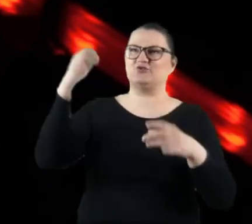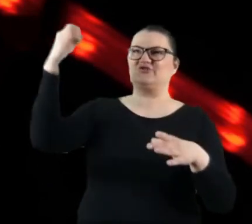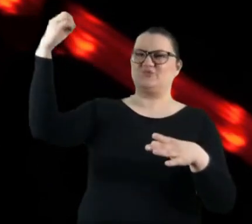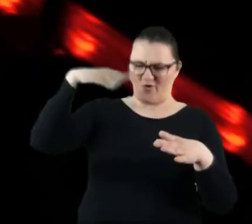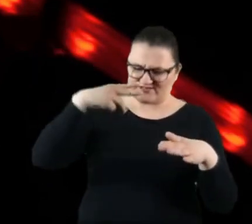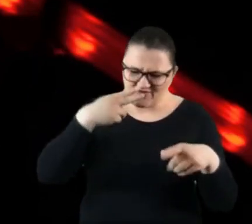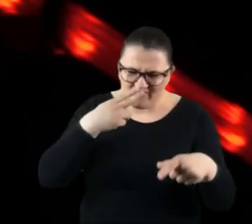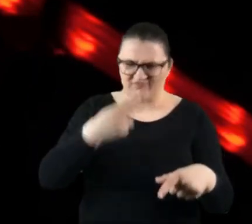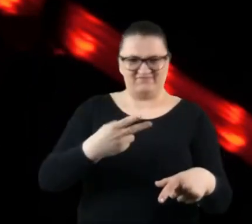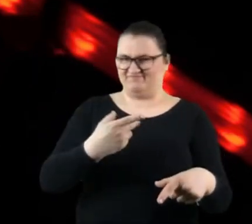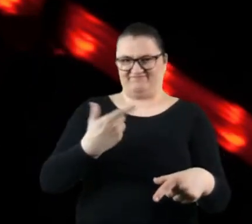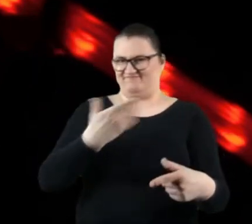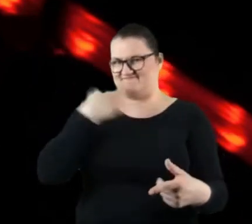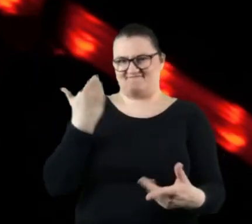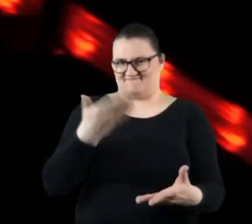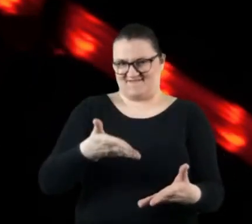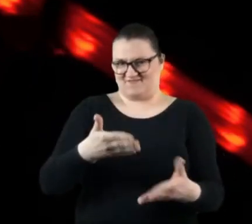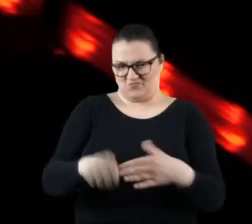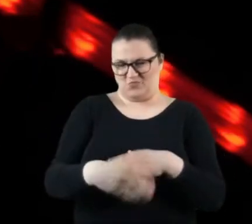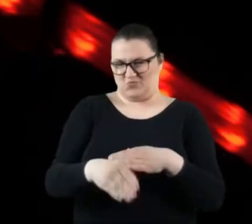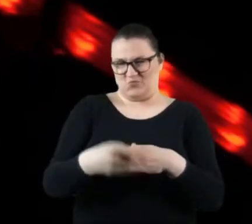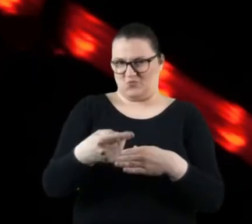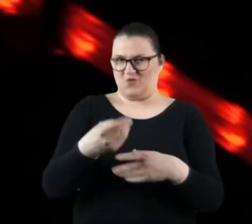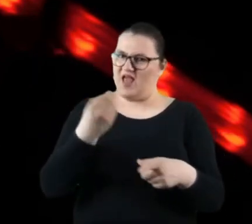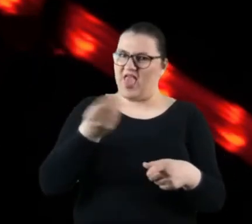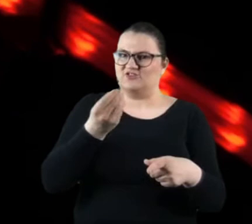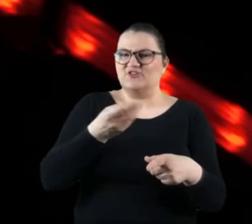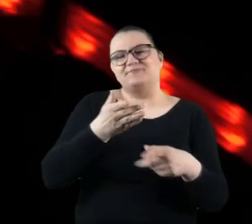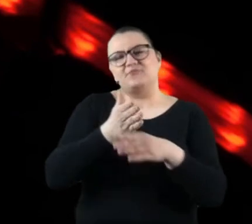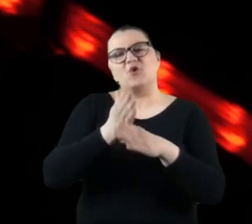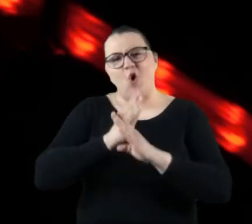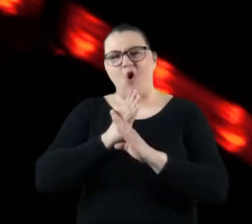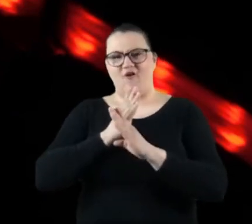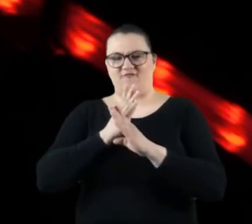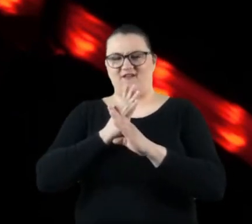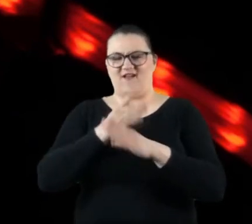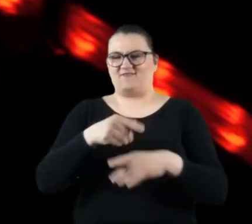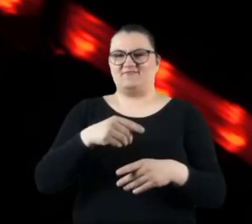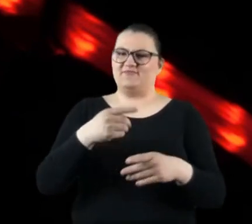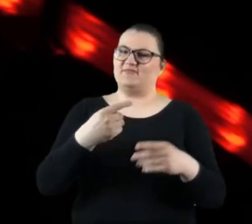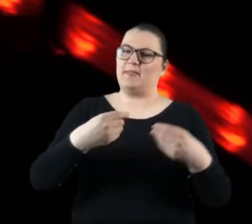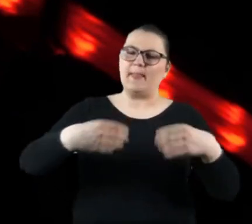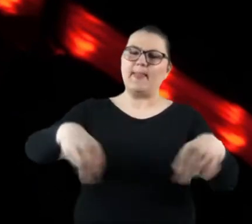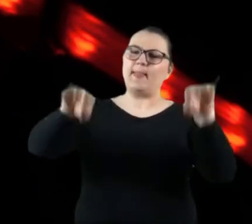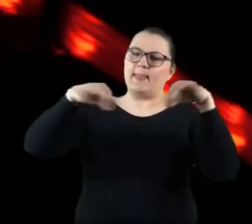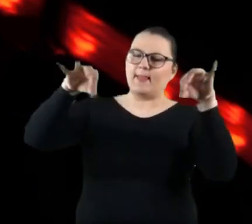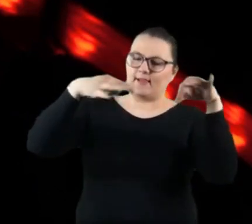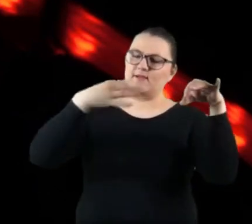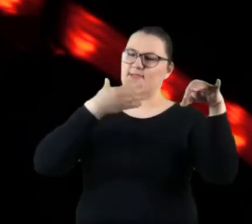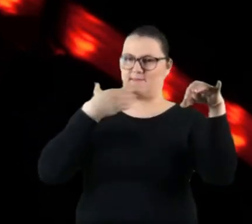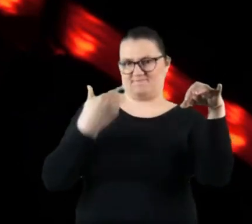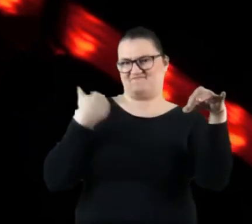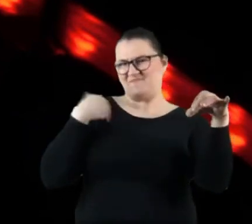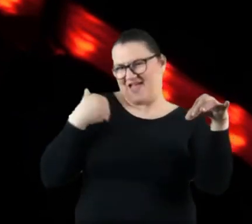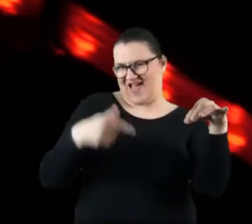zobaczylibyśmy zdjęcia, bo to zdjęcie jeszcze jest utajnione. Ono jeszcze nie jest wywołane, zobaczylibyśmy białą kartkę, a tak